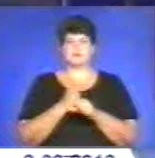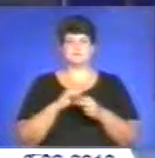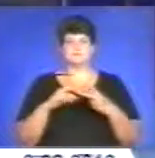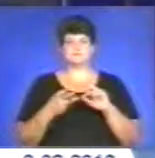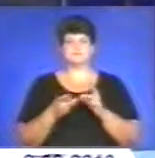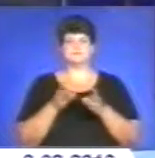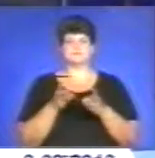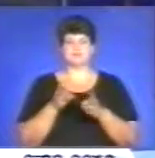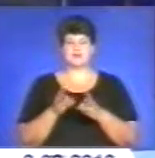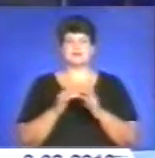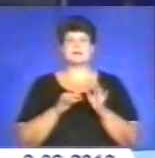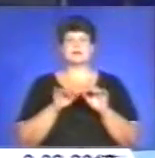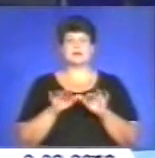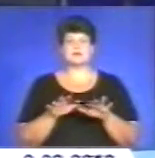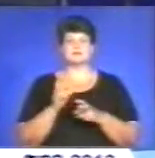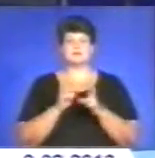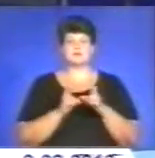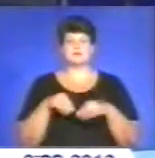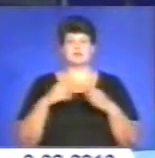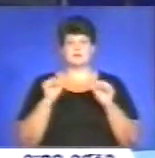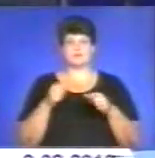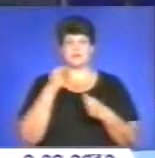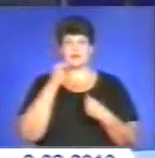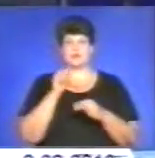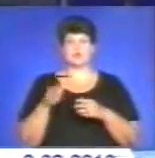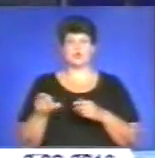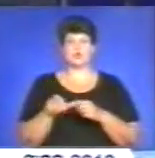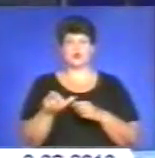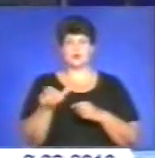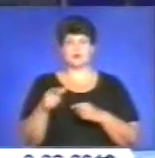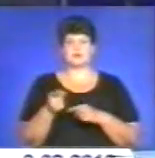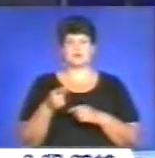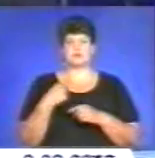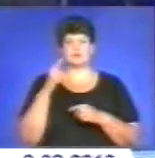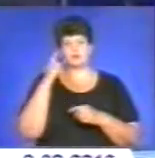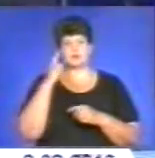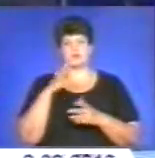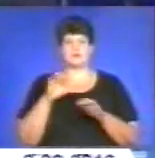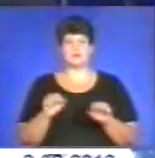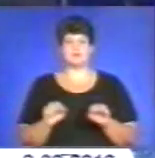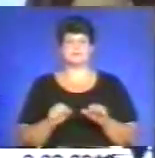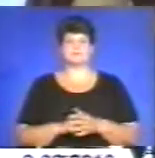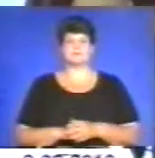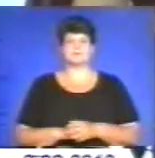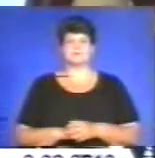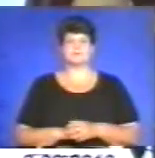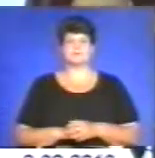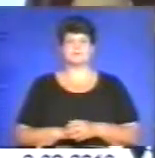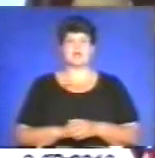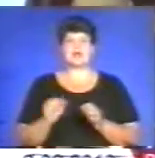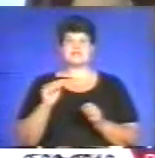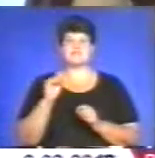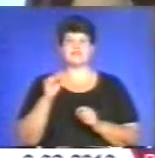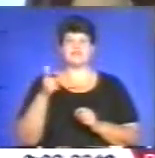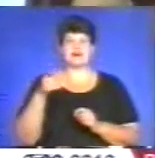Діяльність підприємства дасть можливість поліпшити дороги Тернопільщини, сподівається влада. Асфальтний